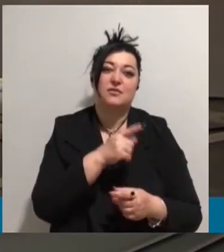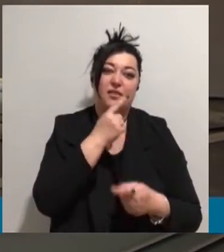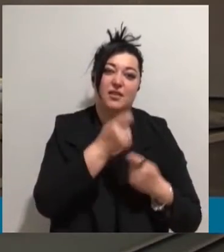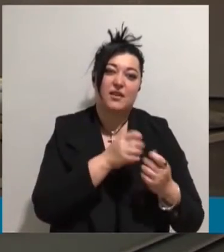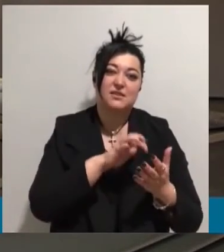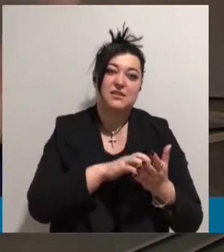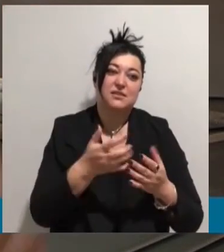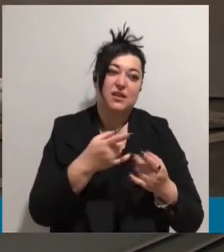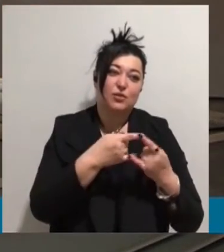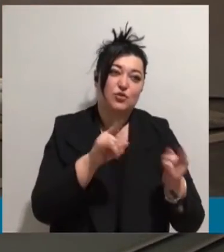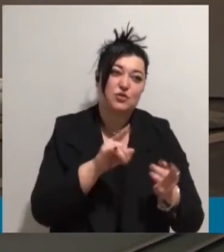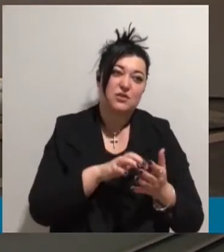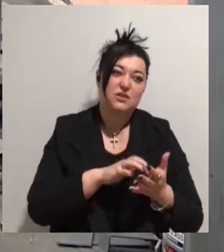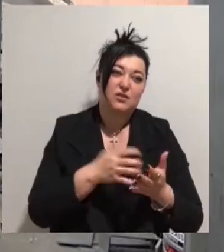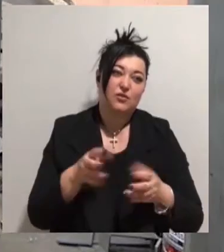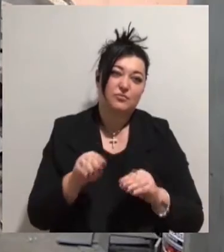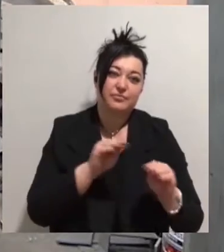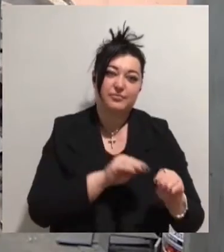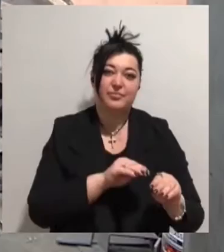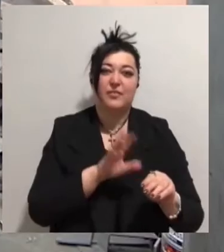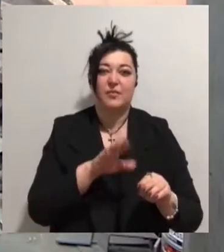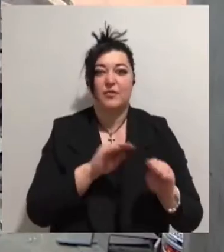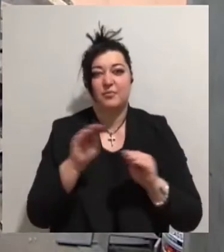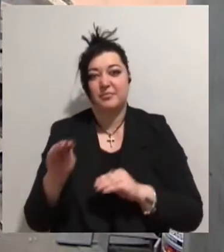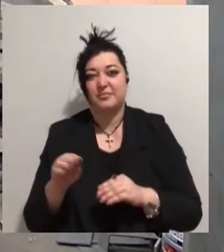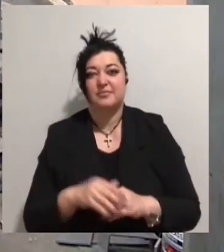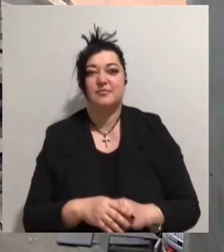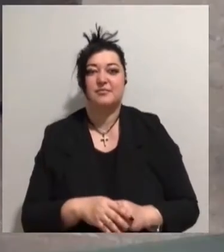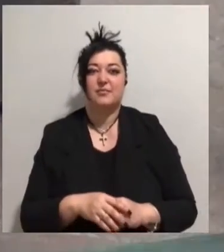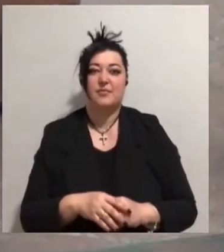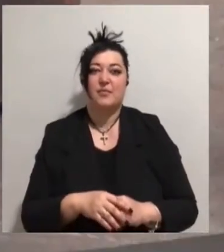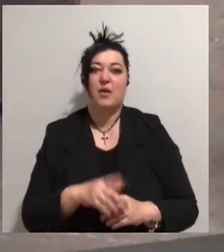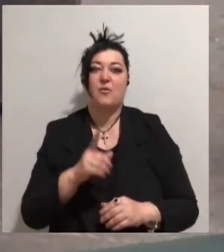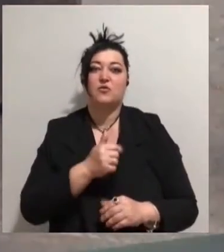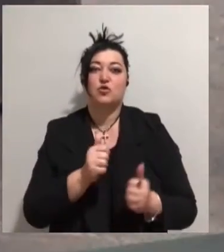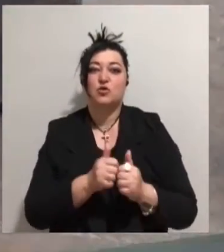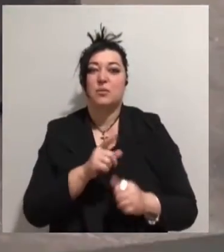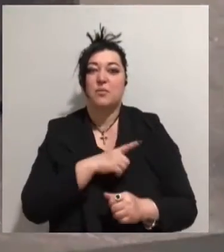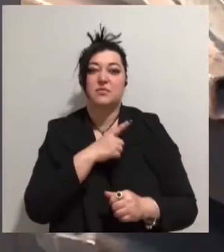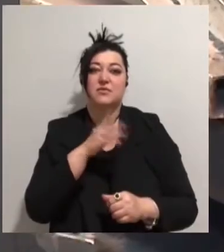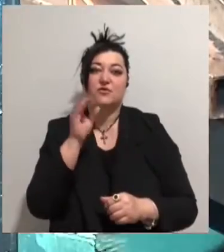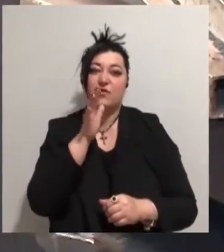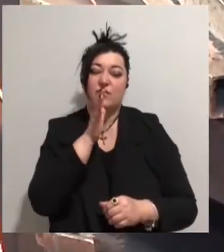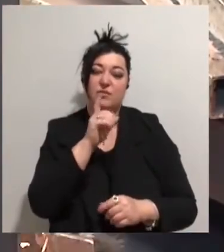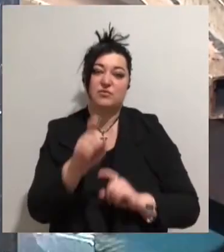ми повернулися туди, він буде стекліць тут. Сусідні майстерні в цей час тривають зварювальні роботи.